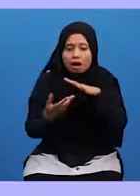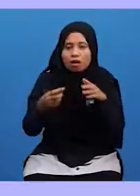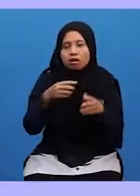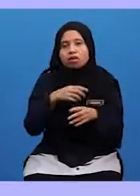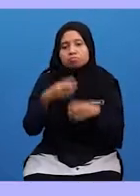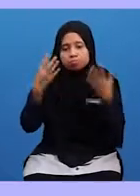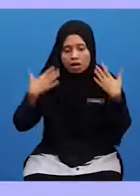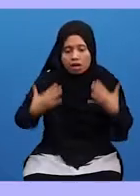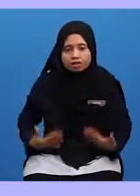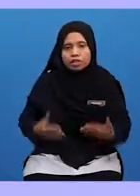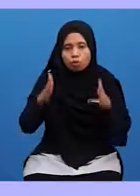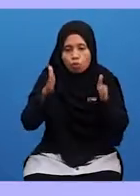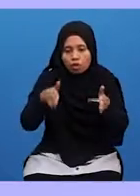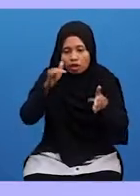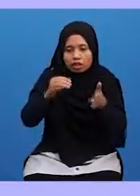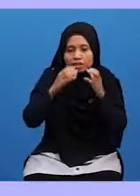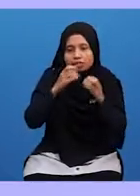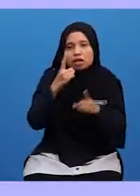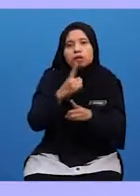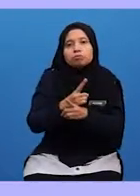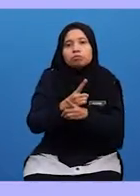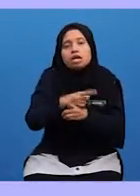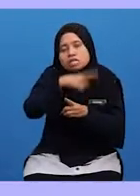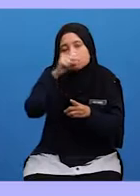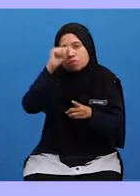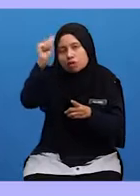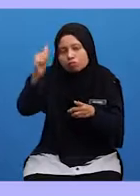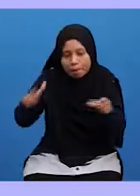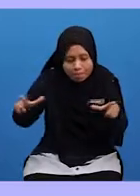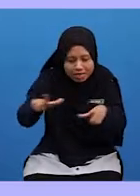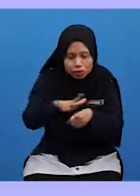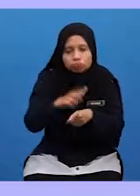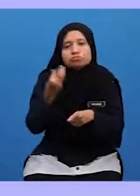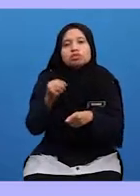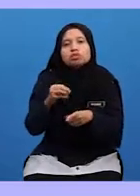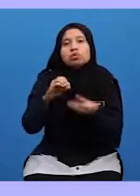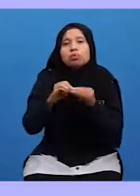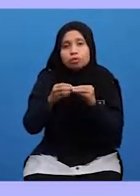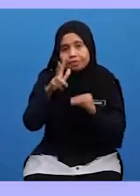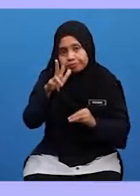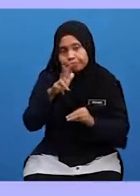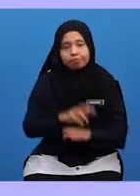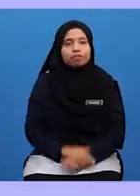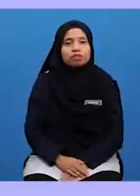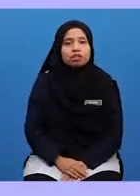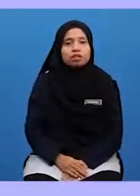Benar Ini Adalah Kerana Allah Melindungi Mereka Yang Ketiga